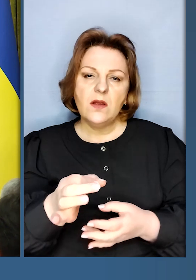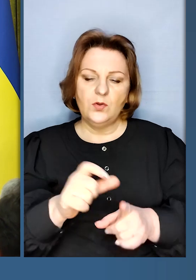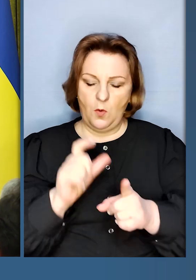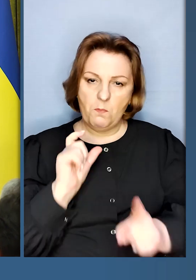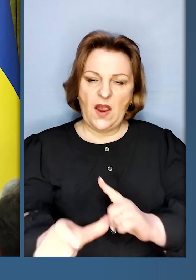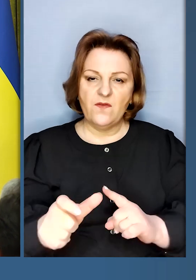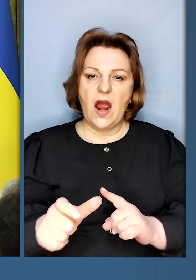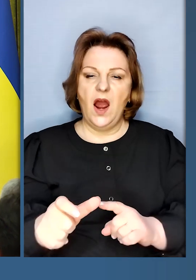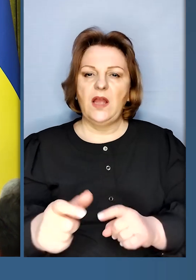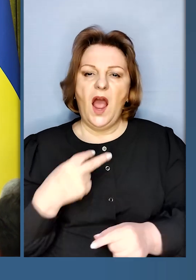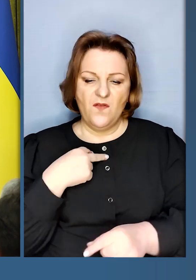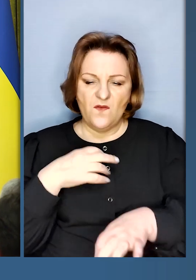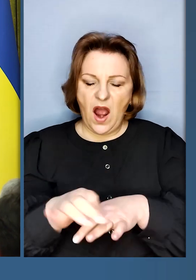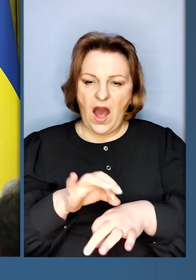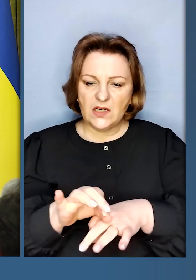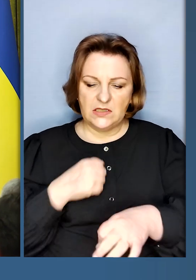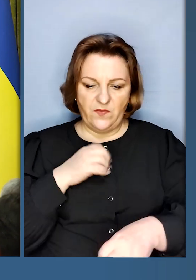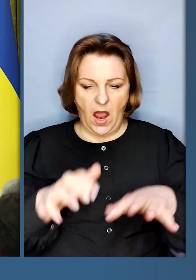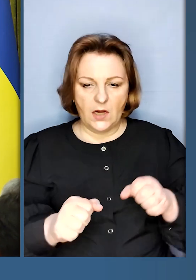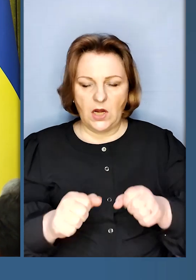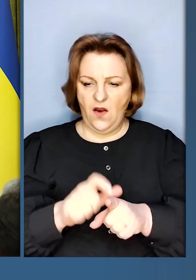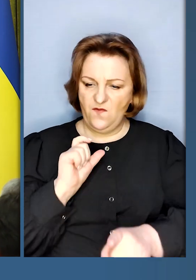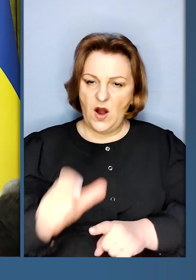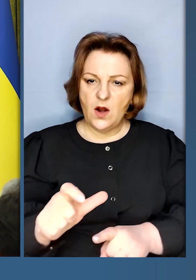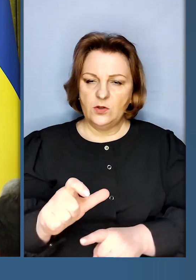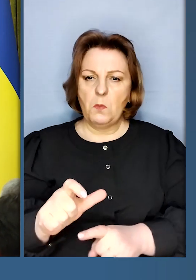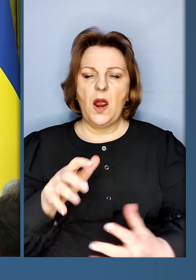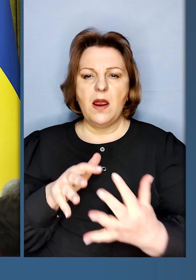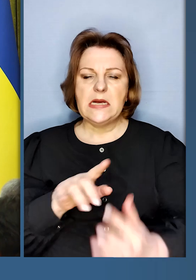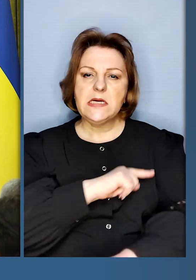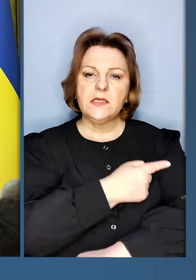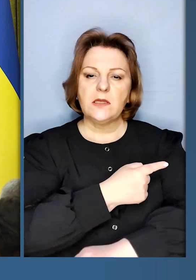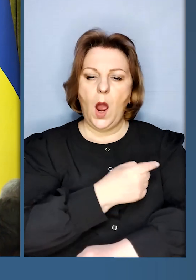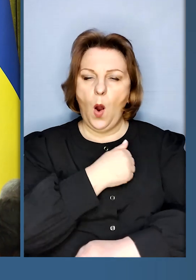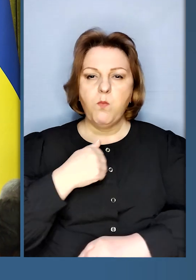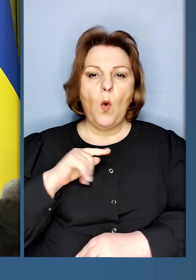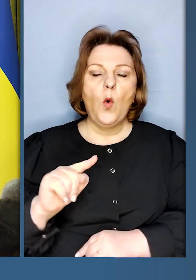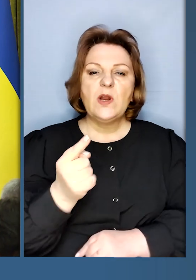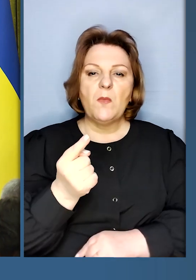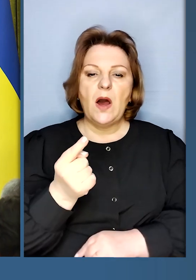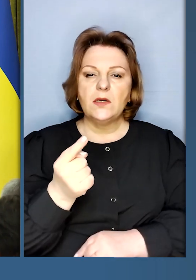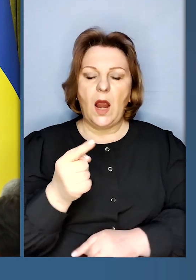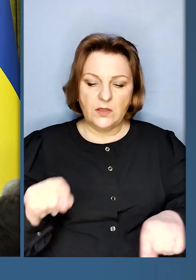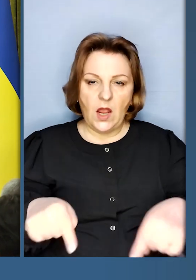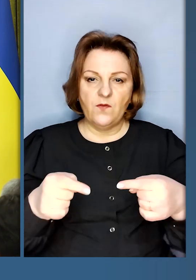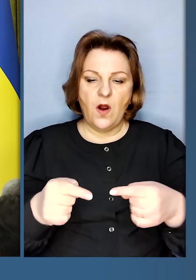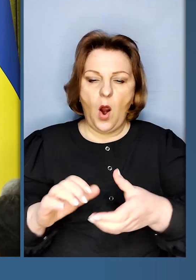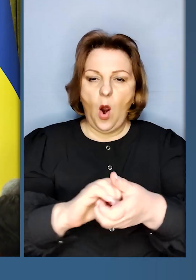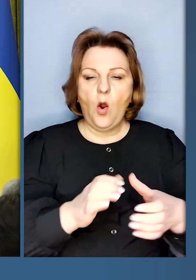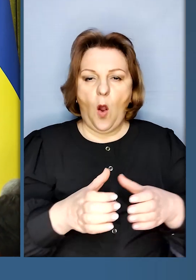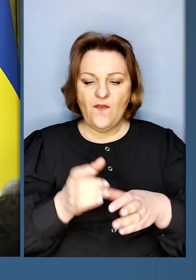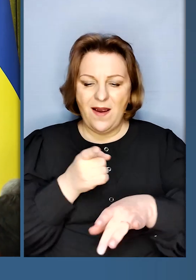на цю варварську агресію, відповідати силою. Сьогодні Польща, як перша, яка будувала коаліцію